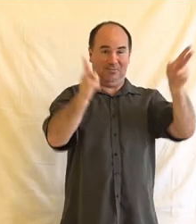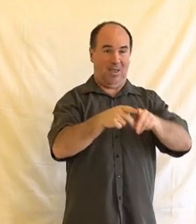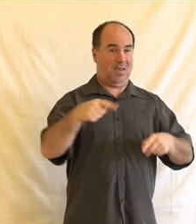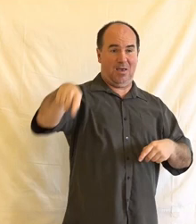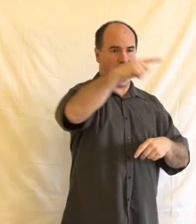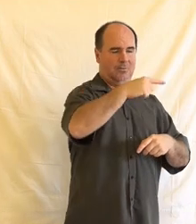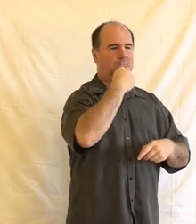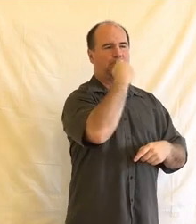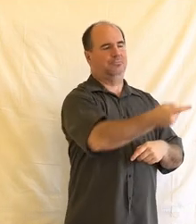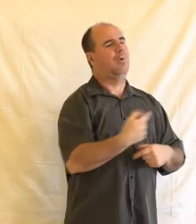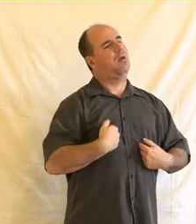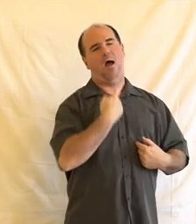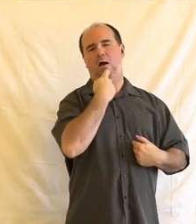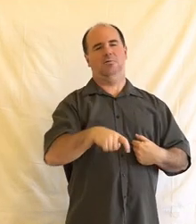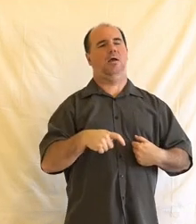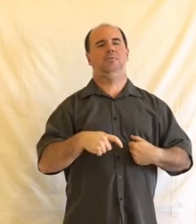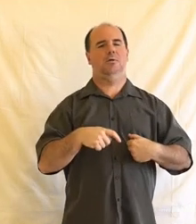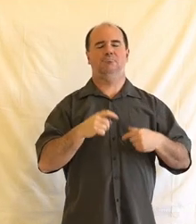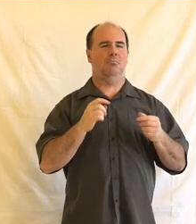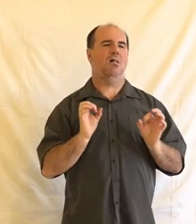jedná o vaše zdraví, tak je to vlastně natolik